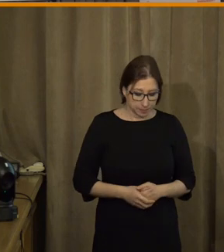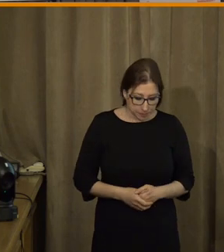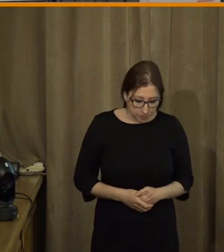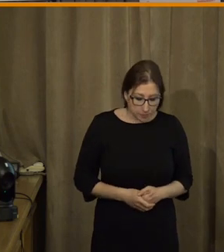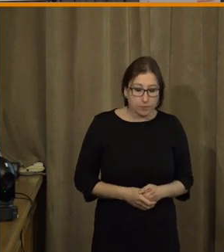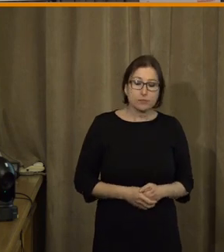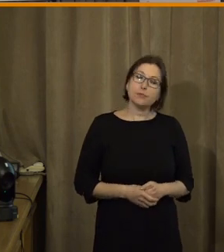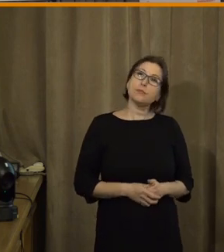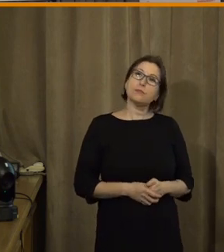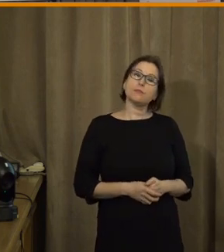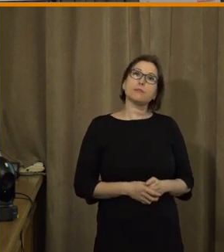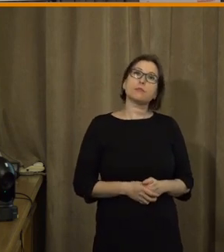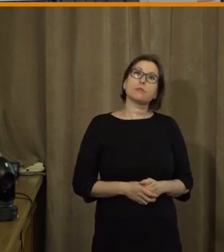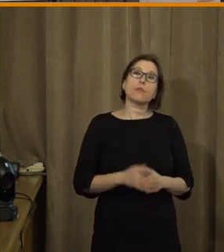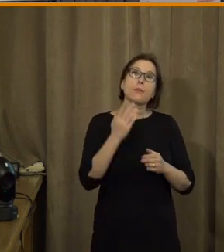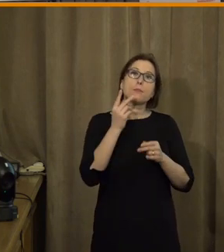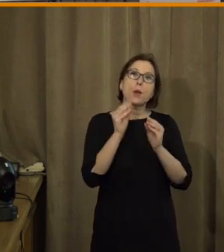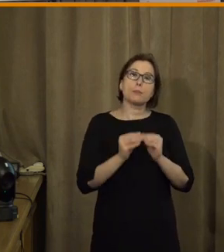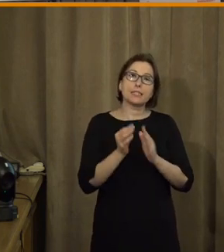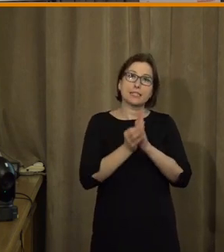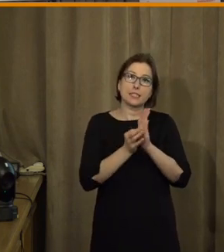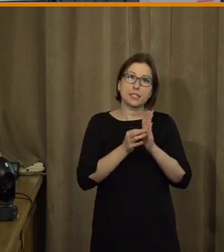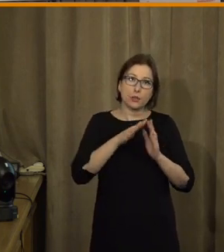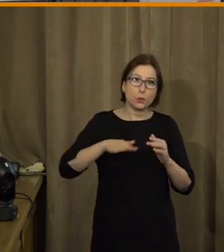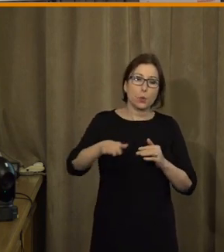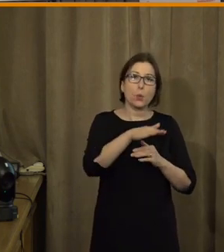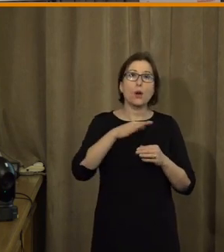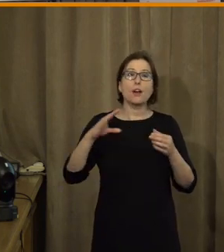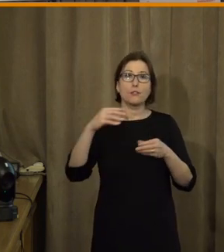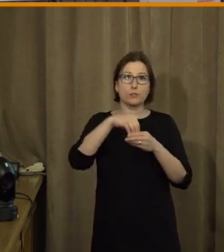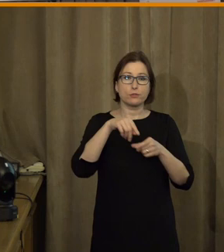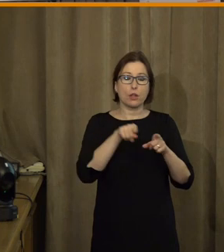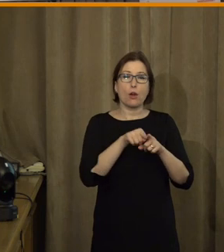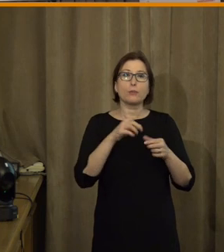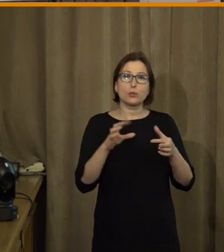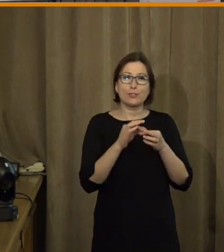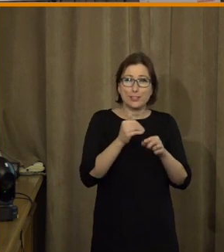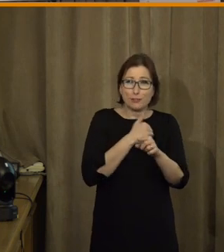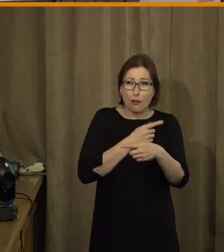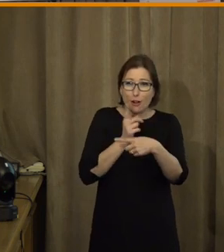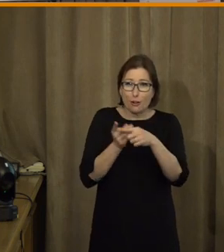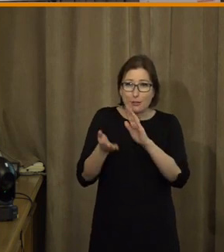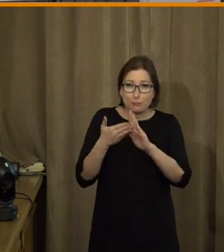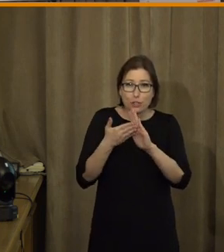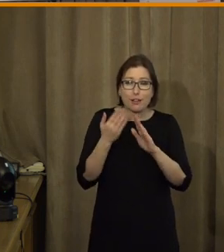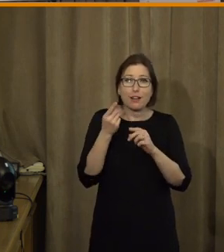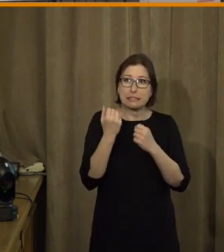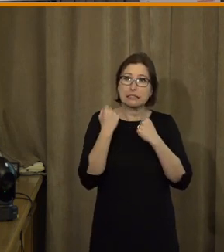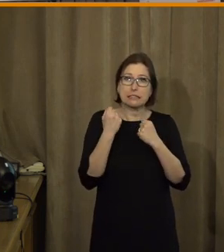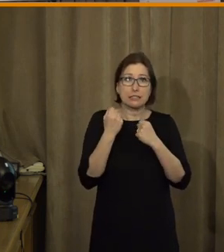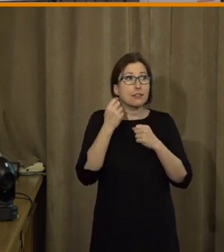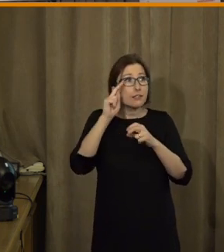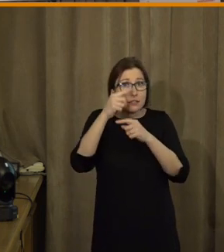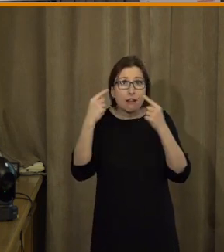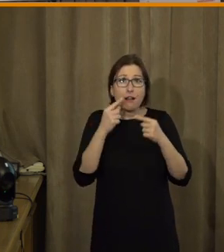nejenom popis situace, která tady sdílení toho konkrétního případu se školou, v případě vzdělaného právníka,